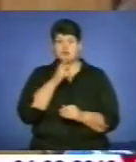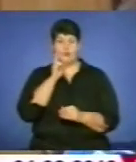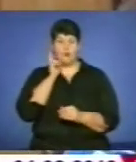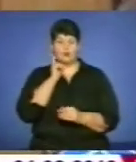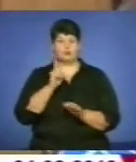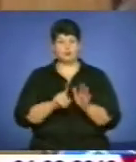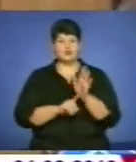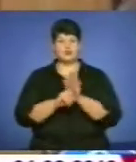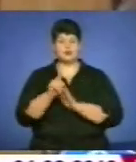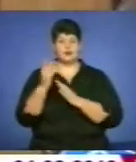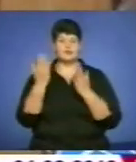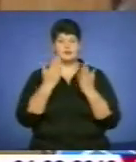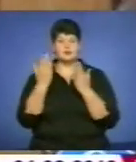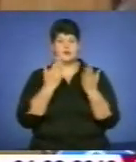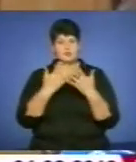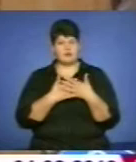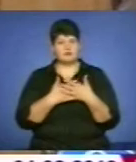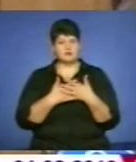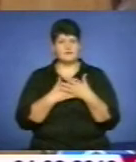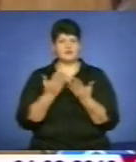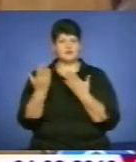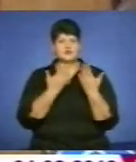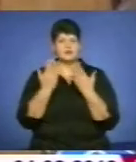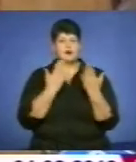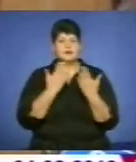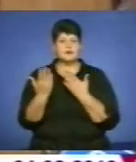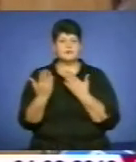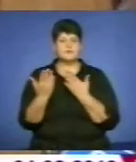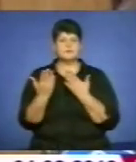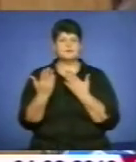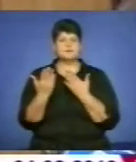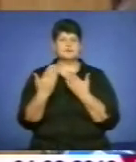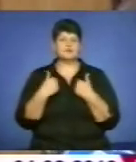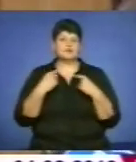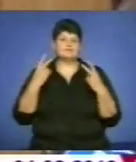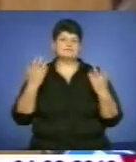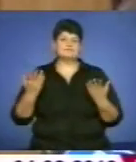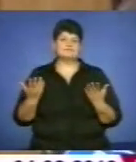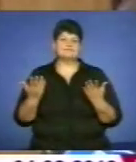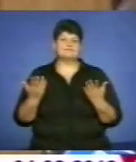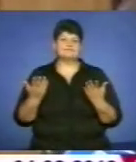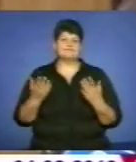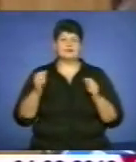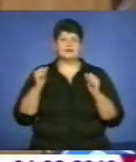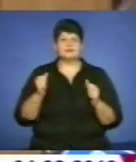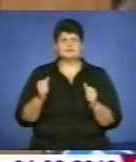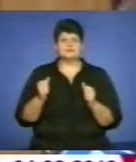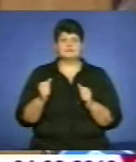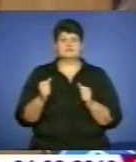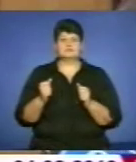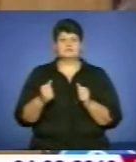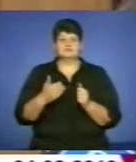теж починає читати, активніше читати, напевно, вже, ну, я не знаю, якась ностальгія по